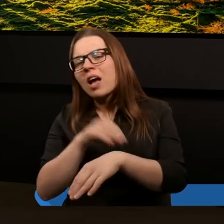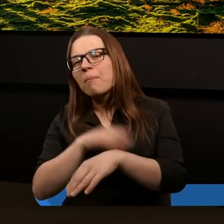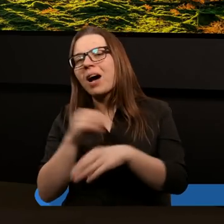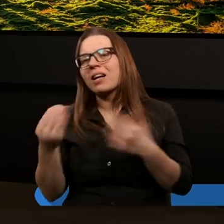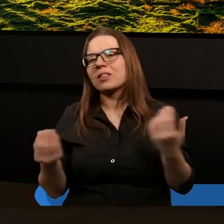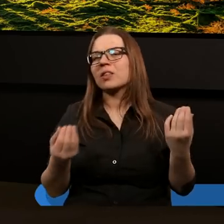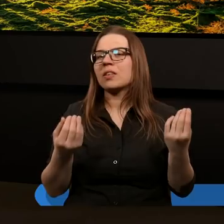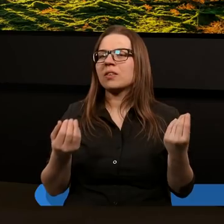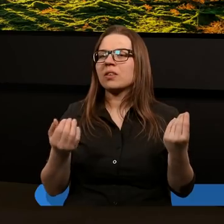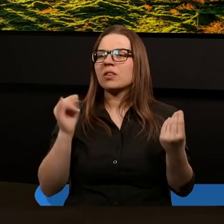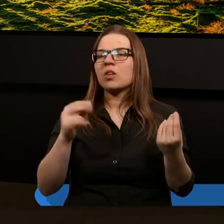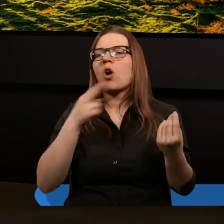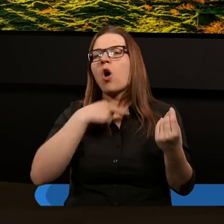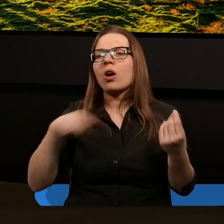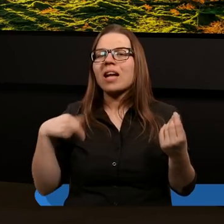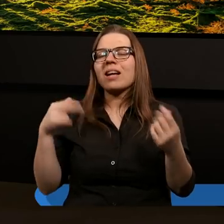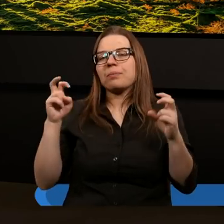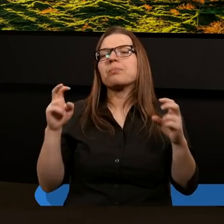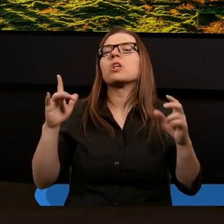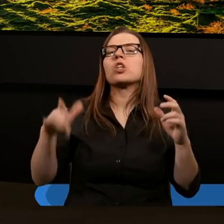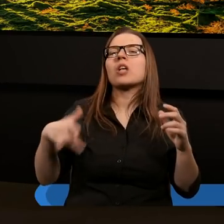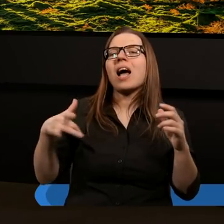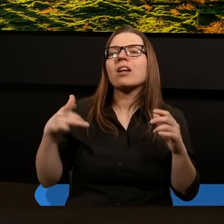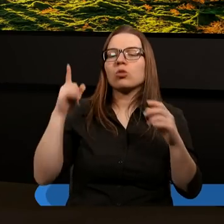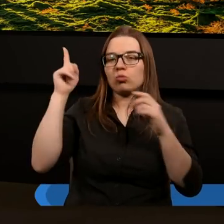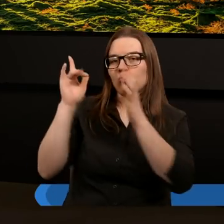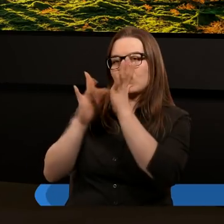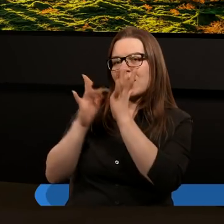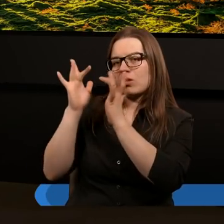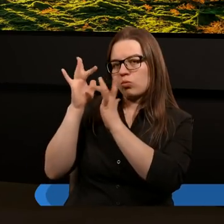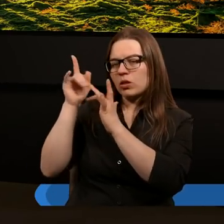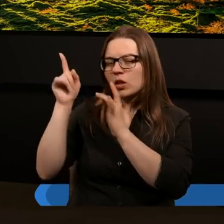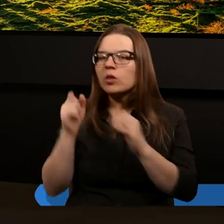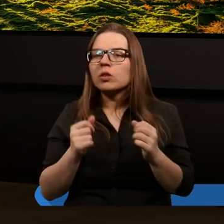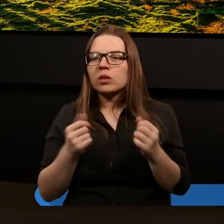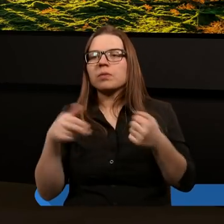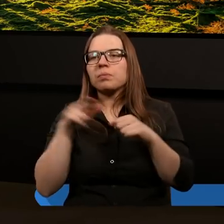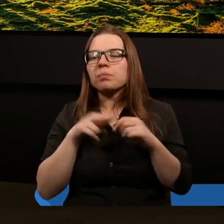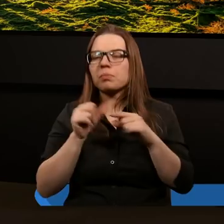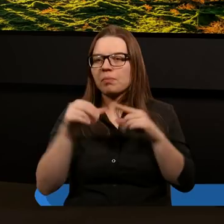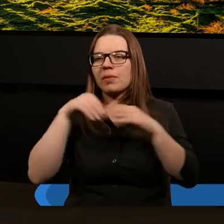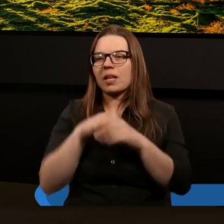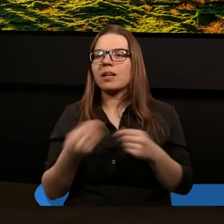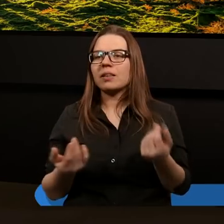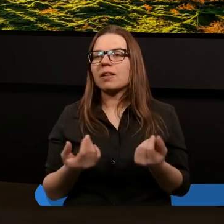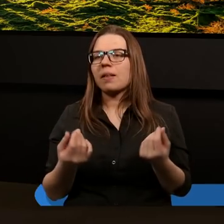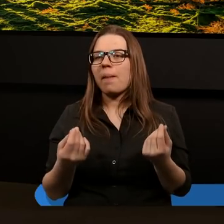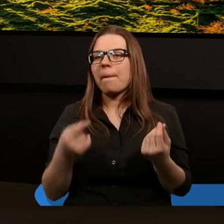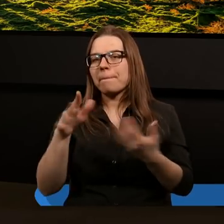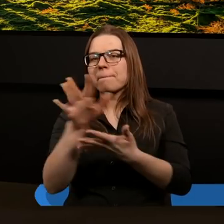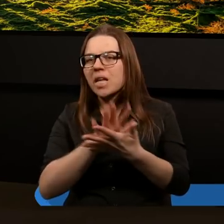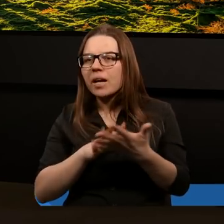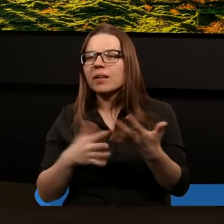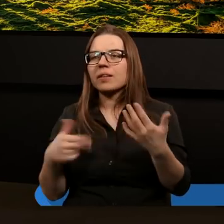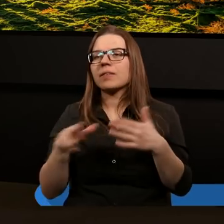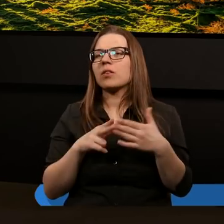wiedzieli? O naszym księciu Jezusie Chrystusie, który się w koronie giną. Te teksty,